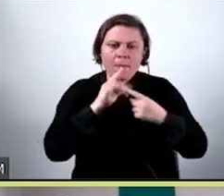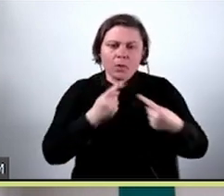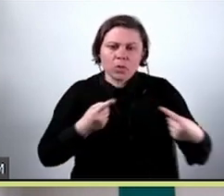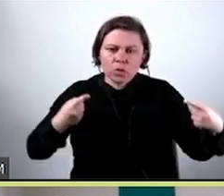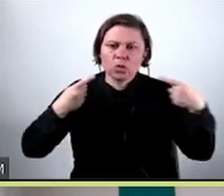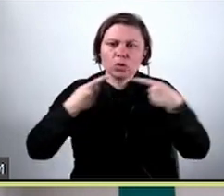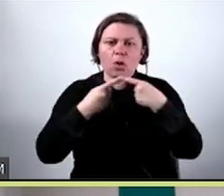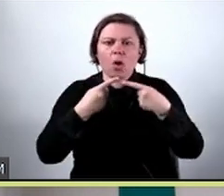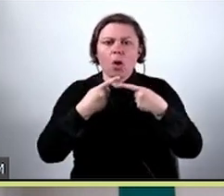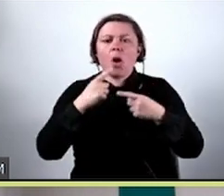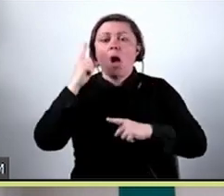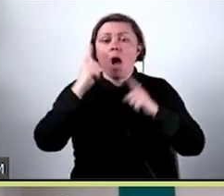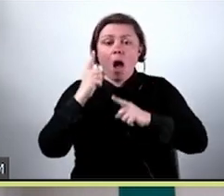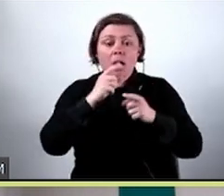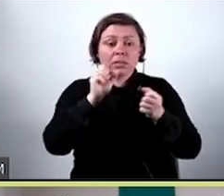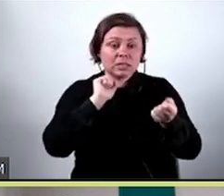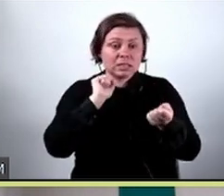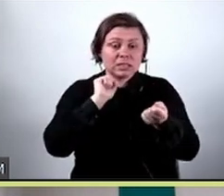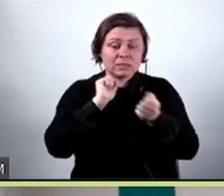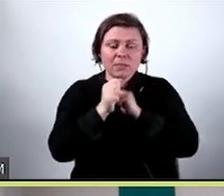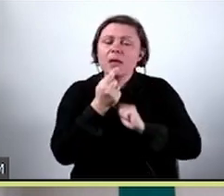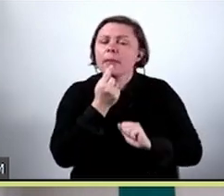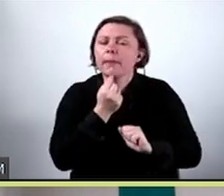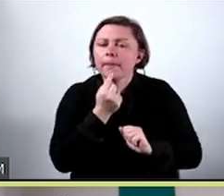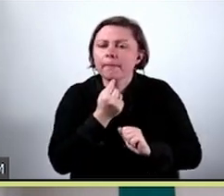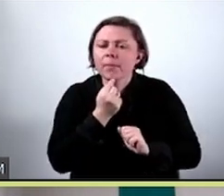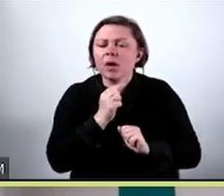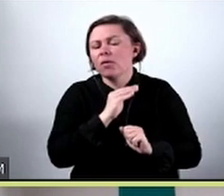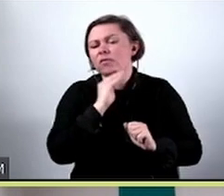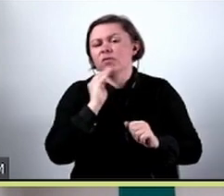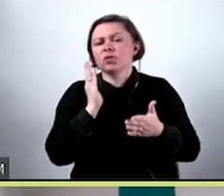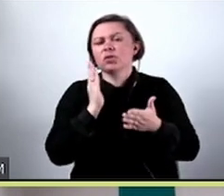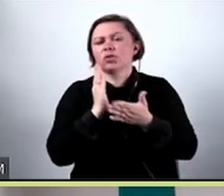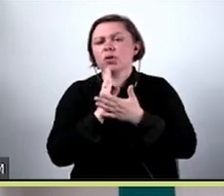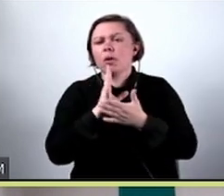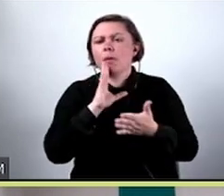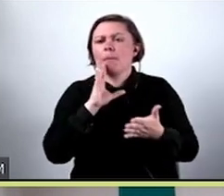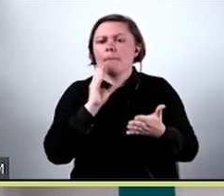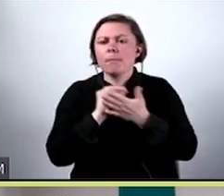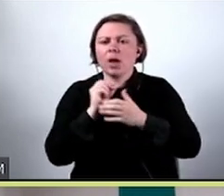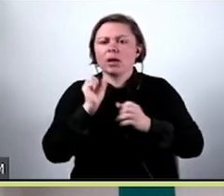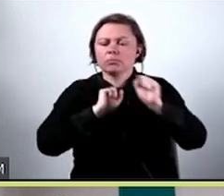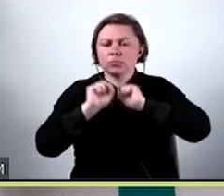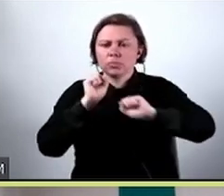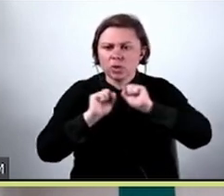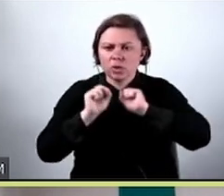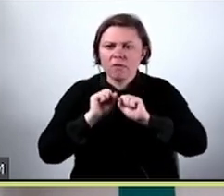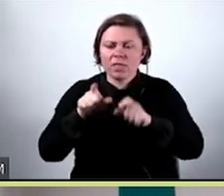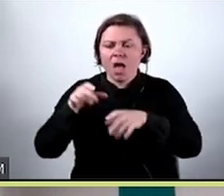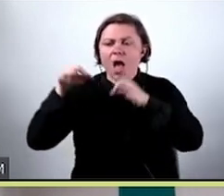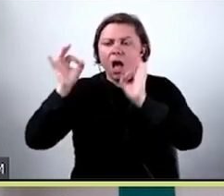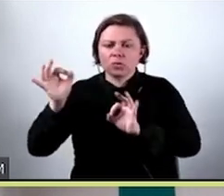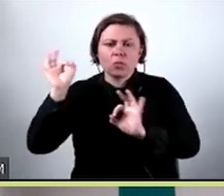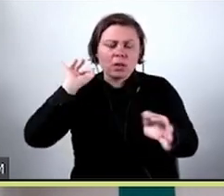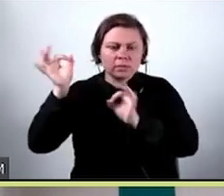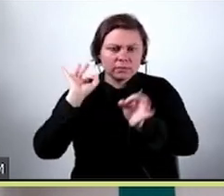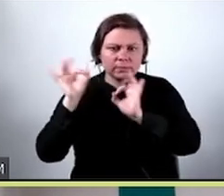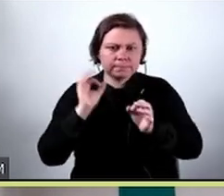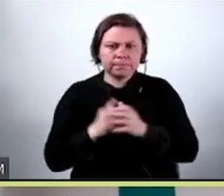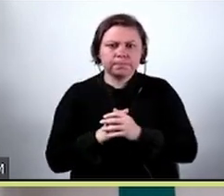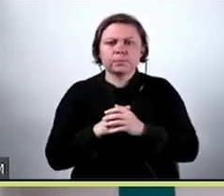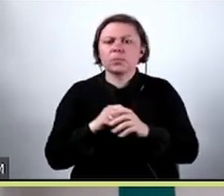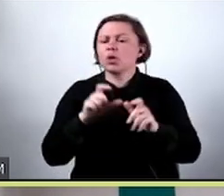Natomiast czasami, jeżeli te zmiany są stosunkowo niewielkie, to wystarczy samo ponowne przy trenowaniu modelu na aktualnych danych. I co